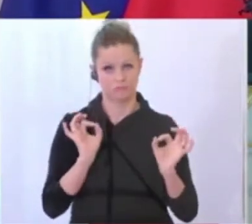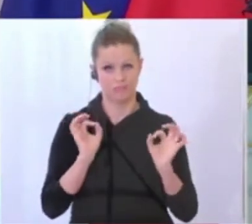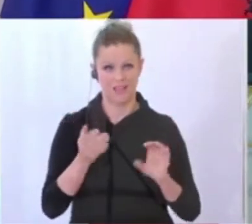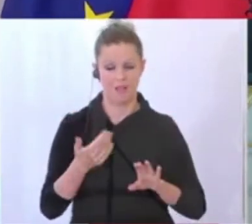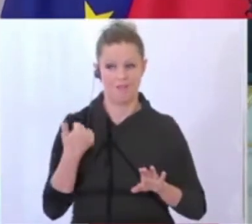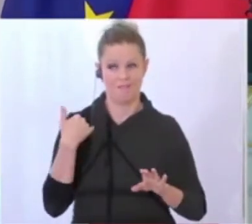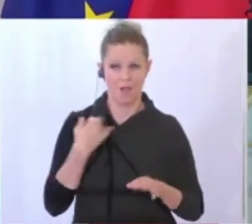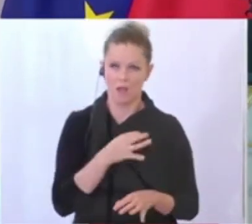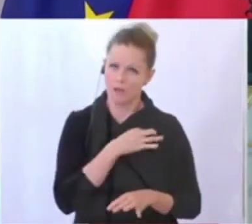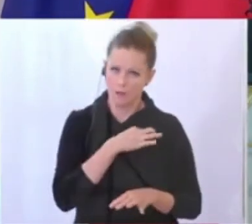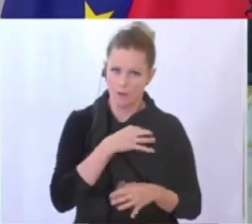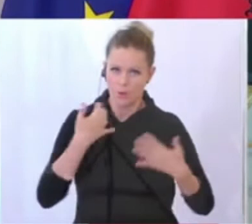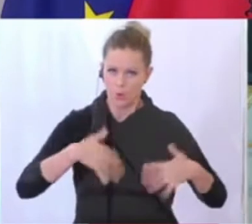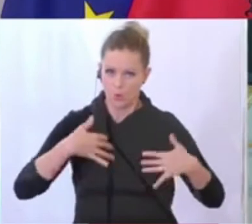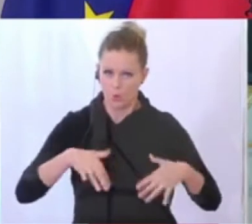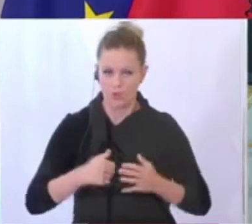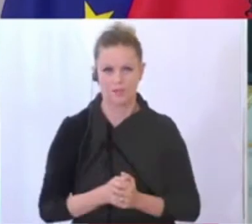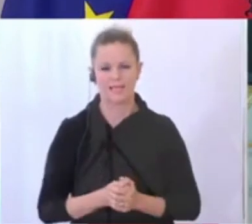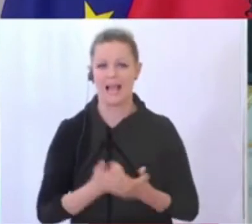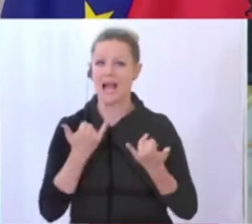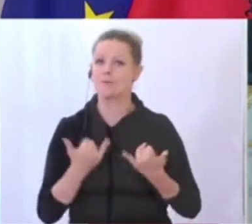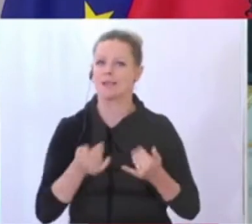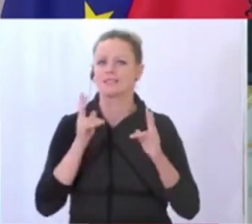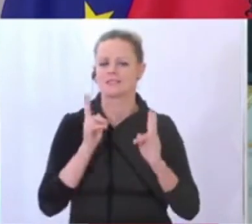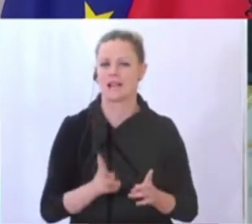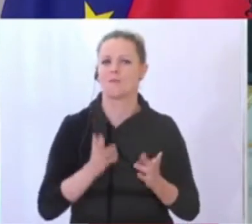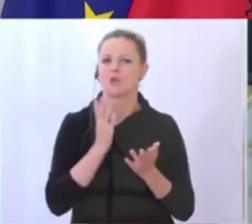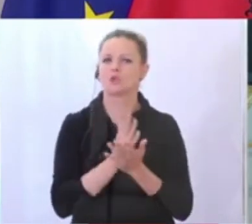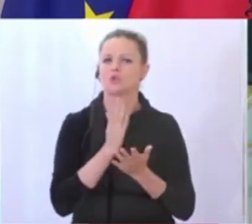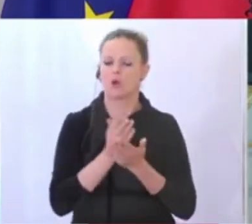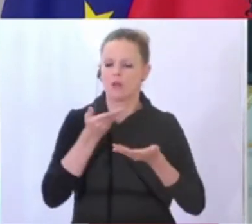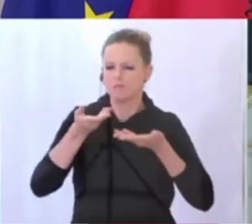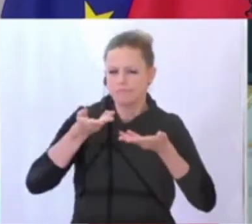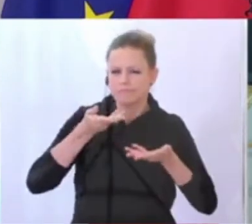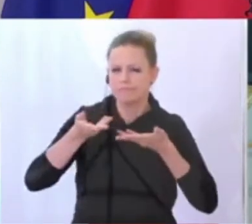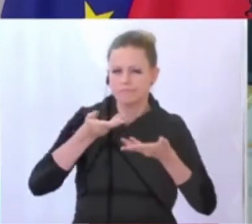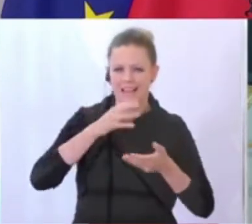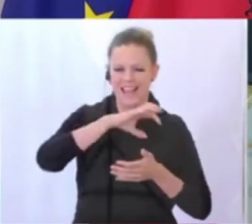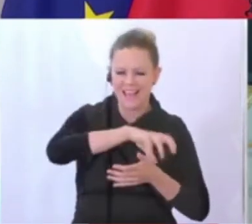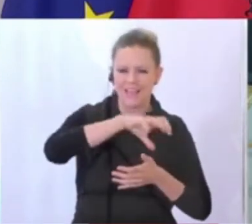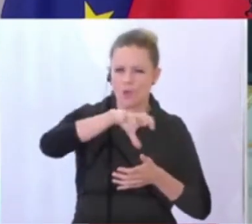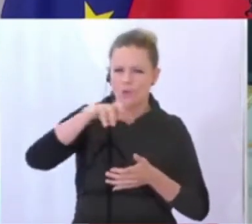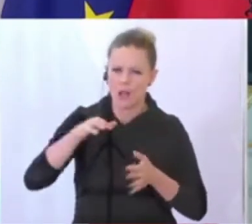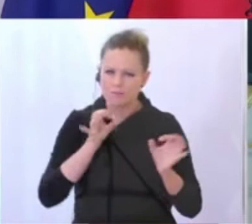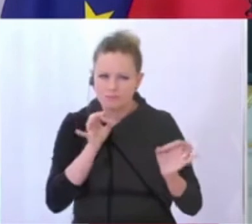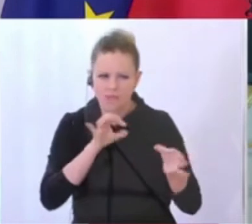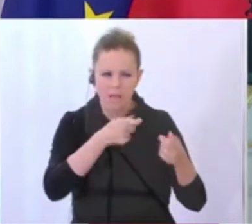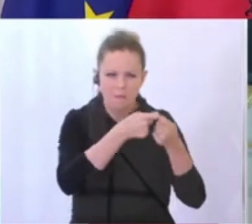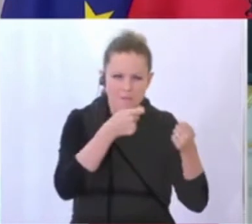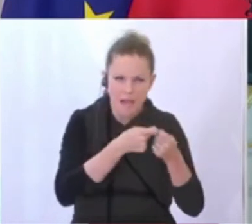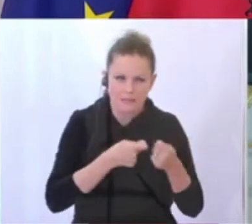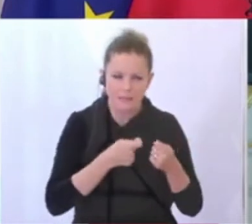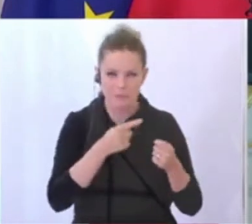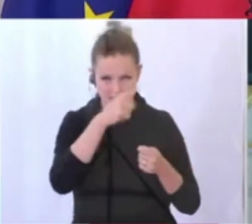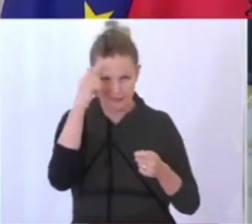Befürchtungen, die wir zu Beginn hatten, kann man mittlerweile schon darüber beraten, welche regionalen spezifischen Maßnahmen könnten